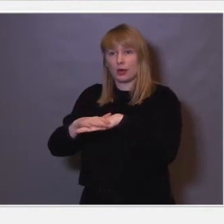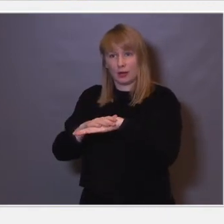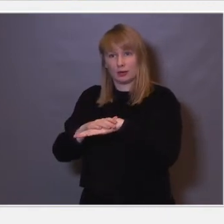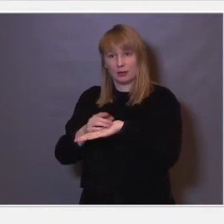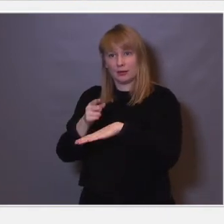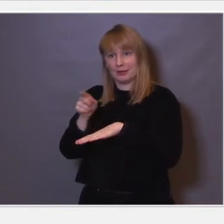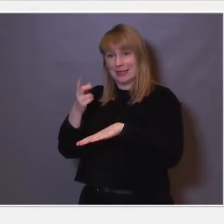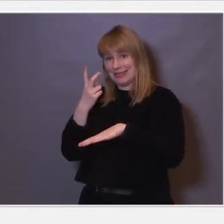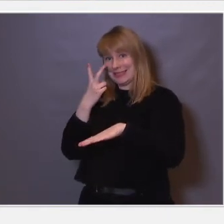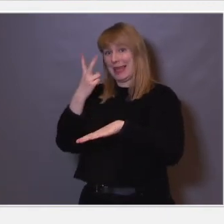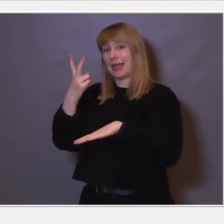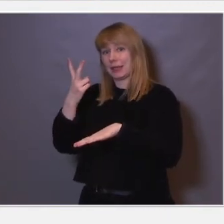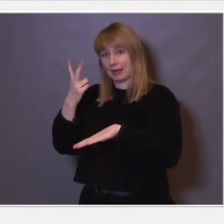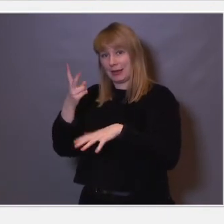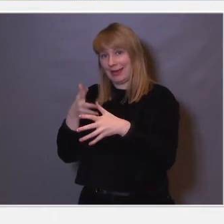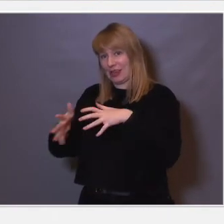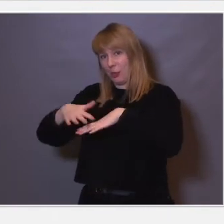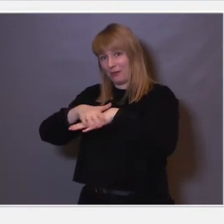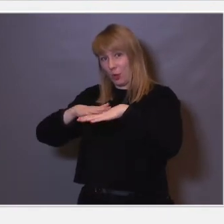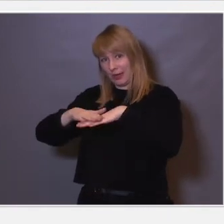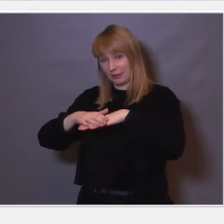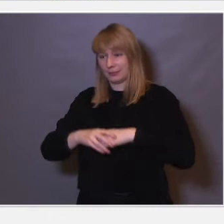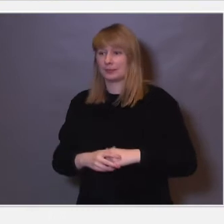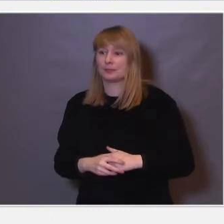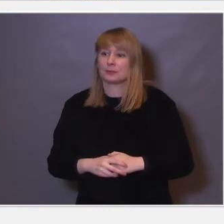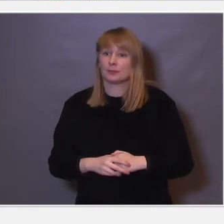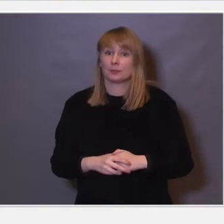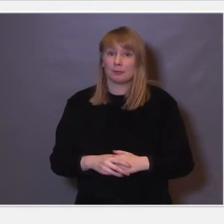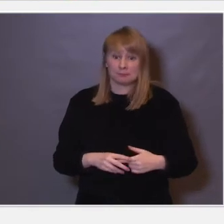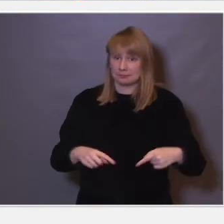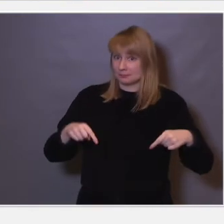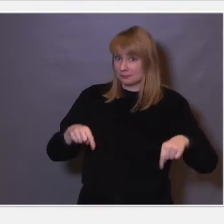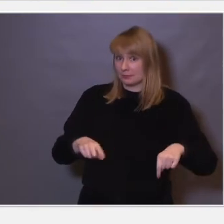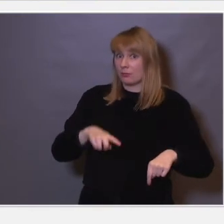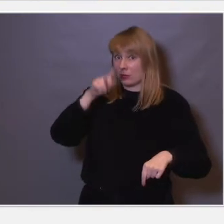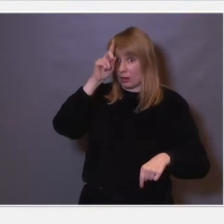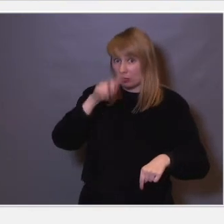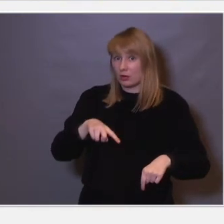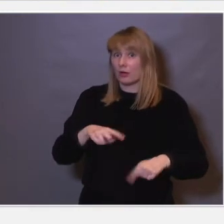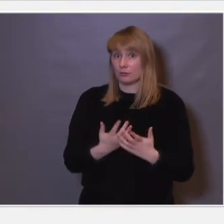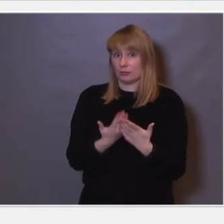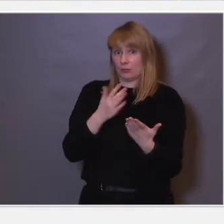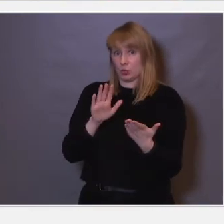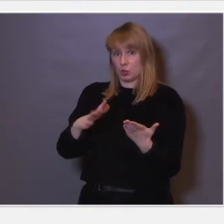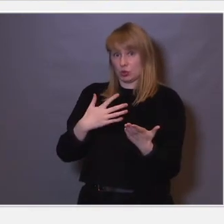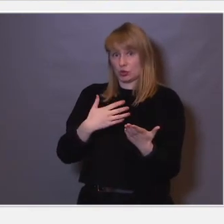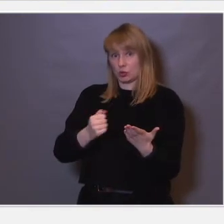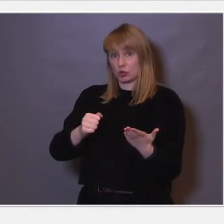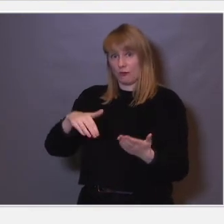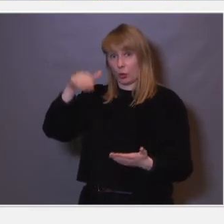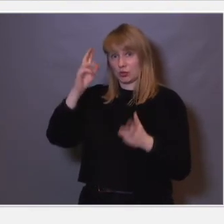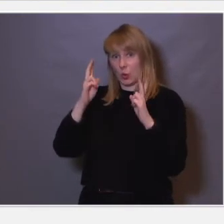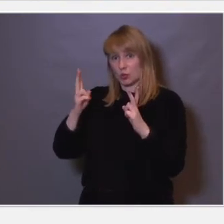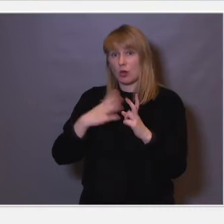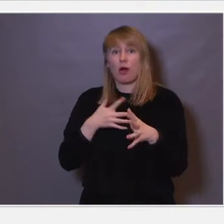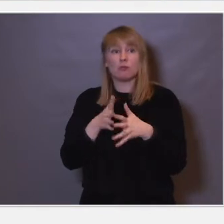faktisk med å føle. så er det sånn at dette kan man fremproduvisere også hos voksne. Man har gjort forsøk